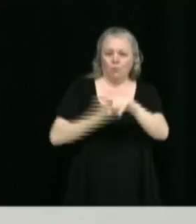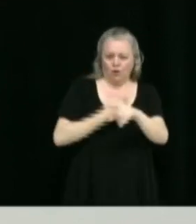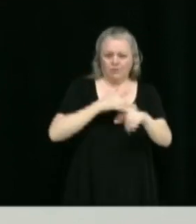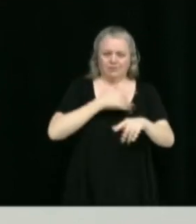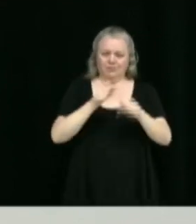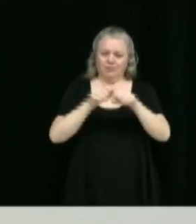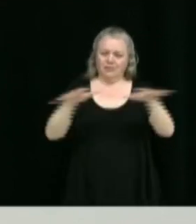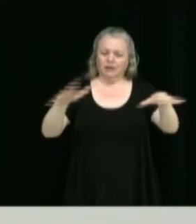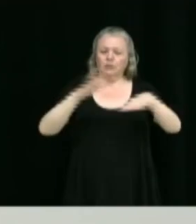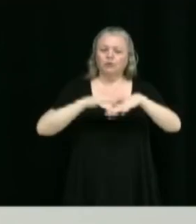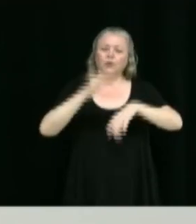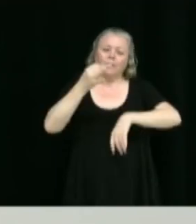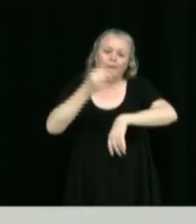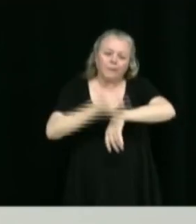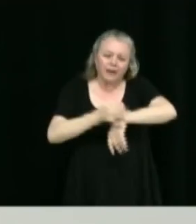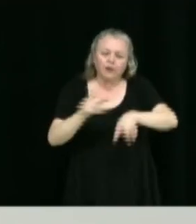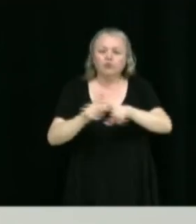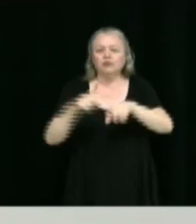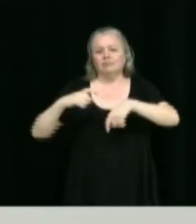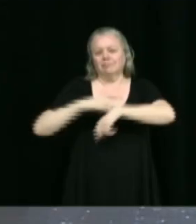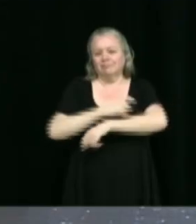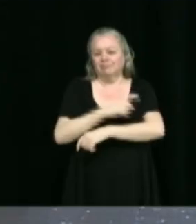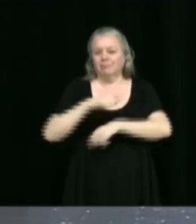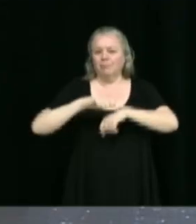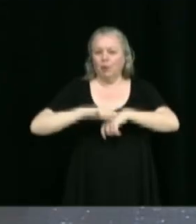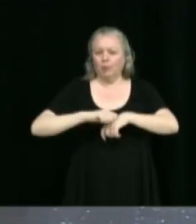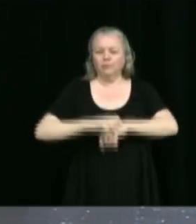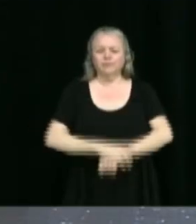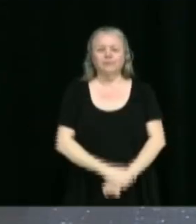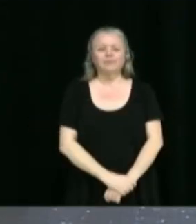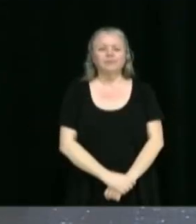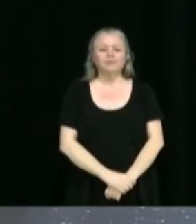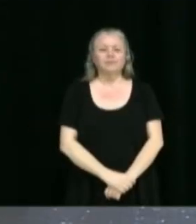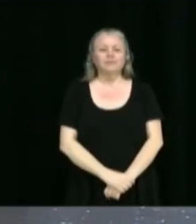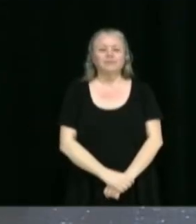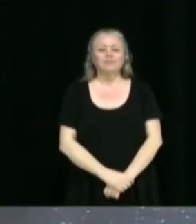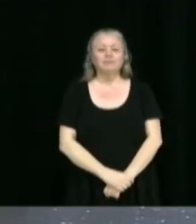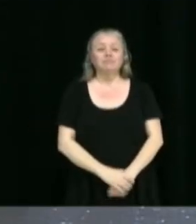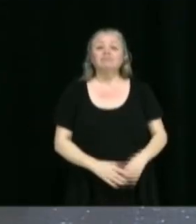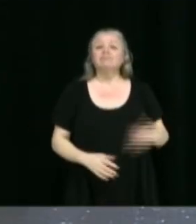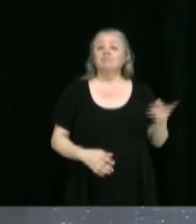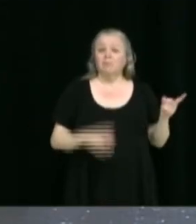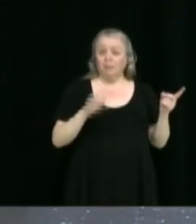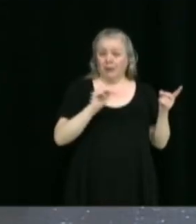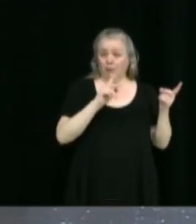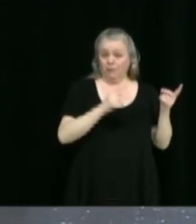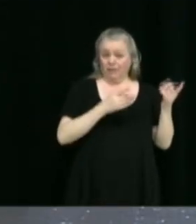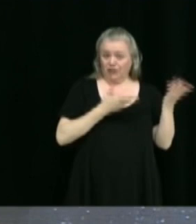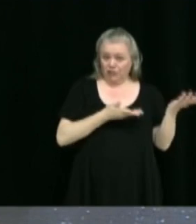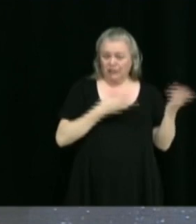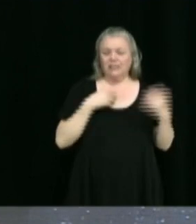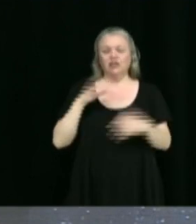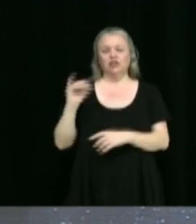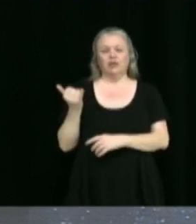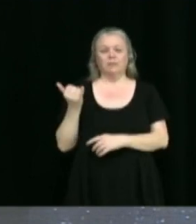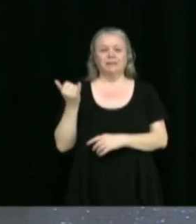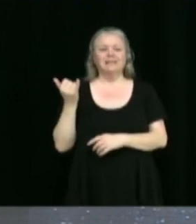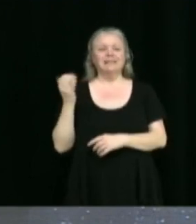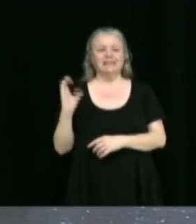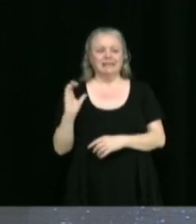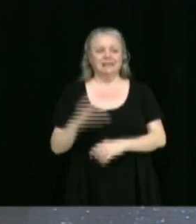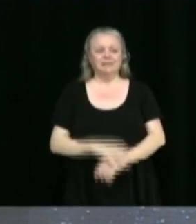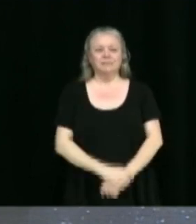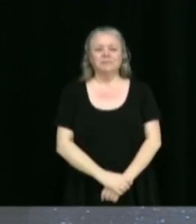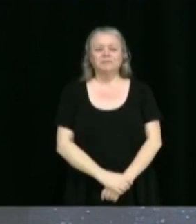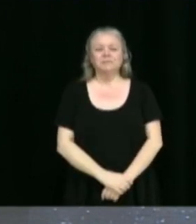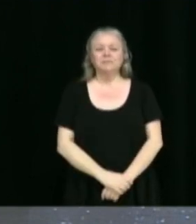de la peau. Super, merci. Donc, je vais faire la proposition. Michael Provencher, James Casey. Merci. On